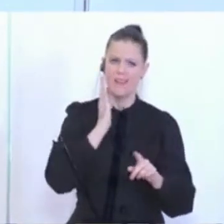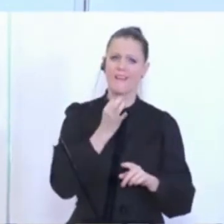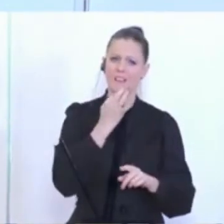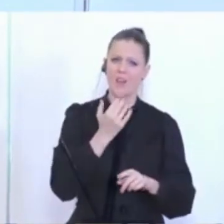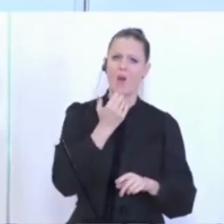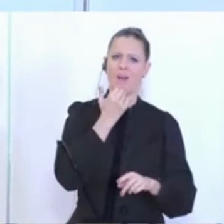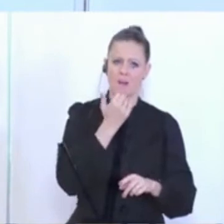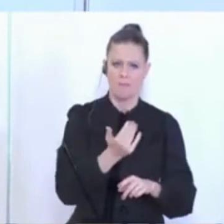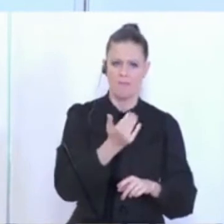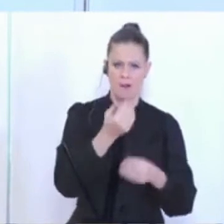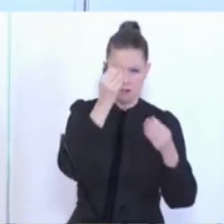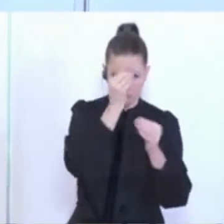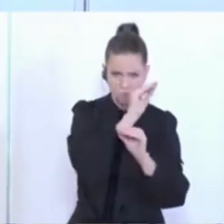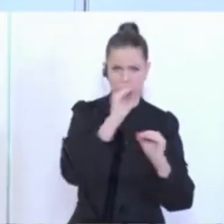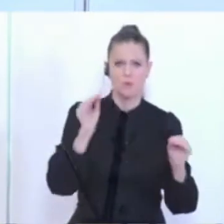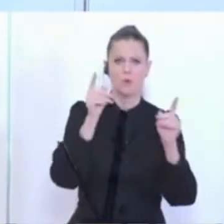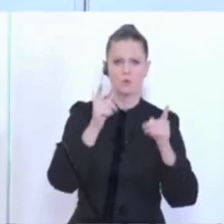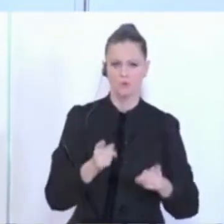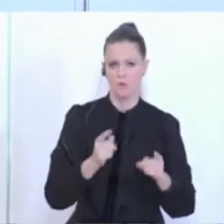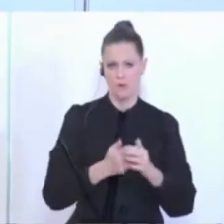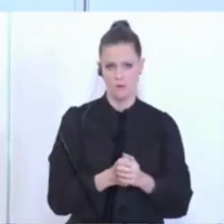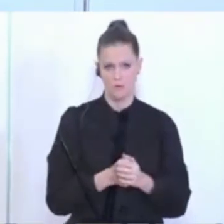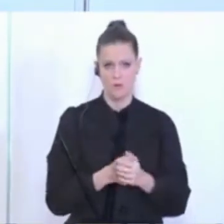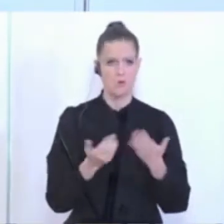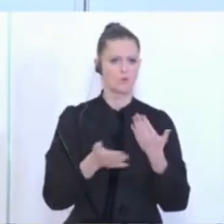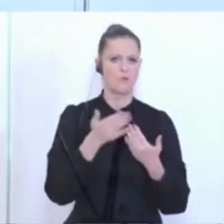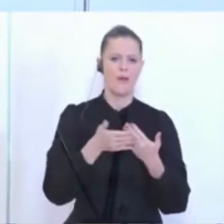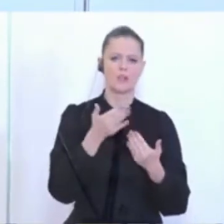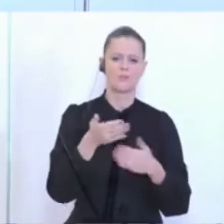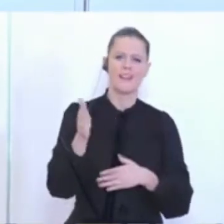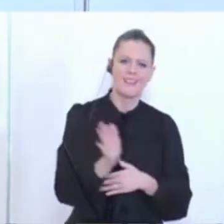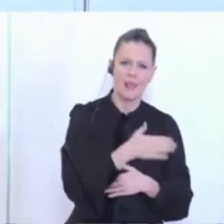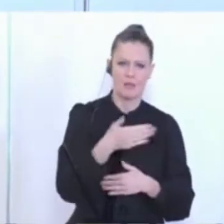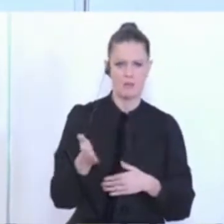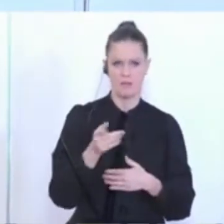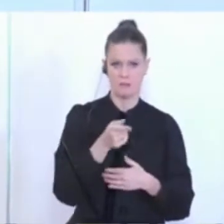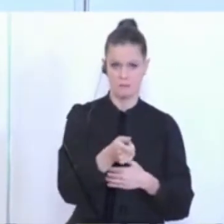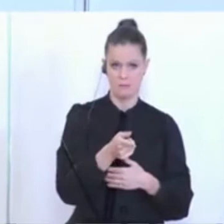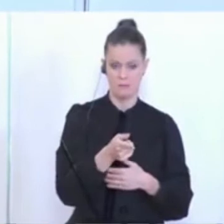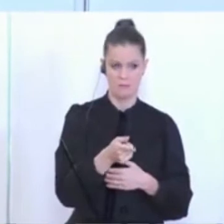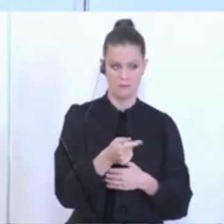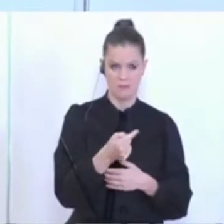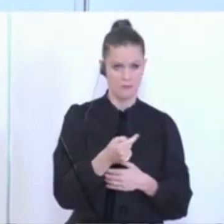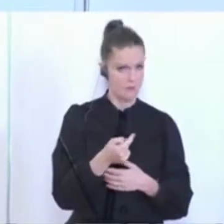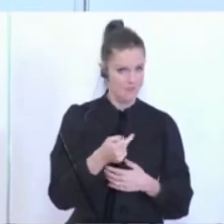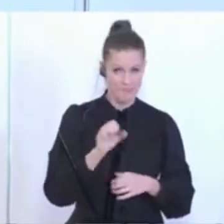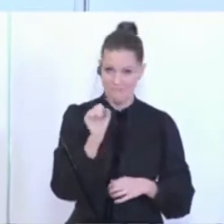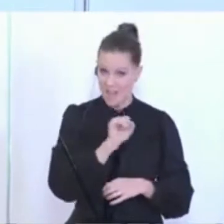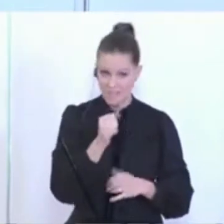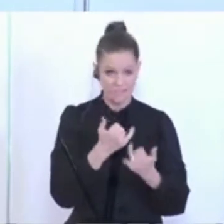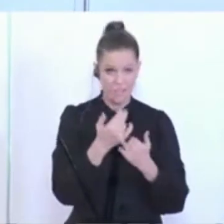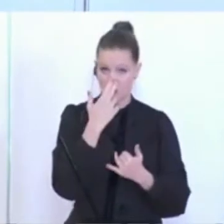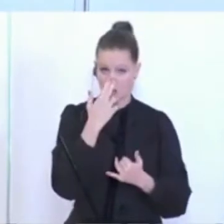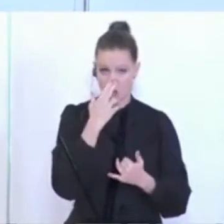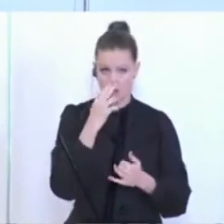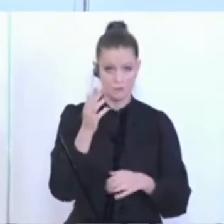abzugeben, etwa im Tennisbereich. Man glaubt ja gar nicht, auf welche Fragen man da stößt. Wie ist das mit dem Ball?